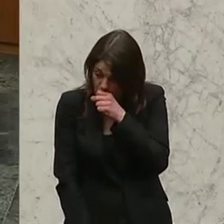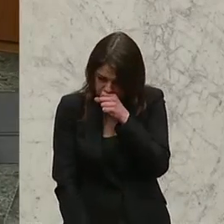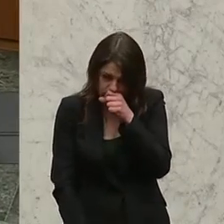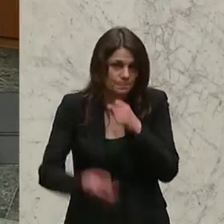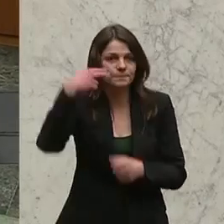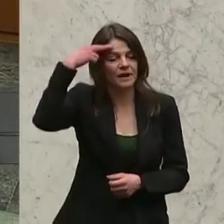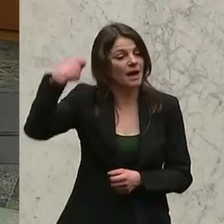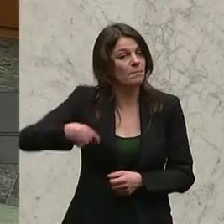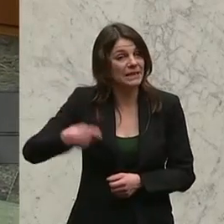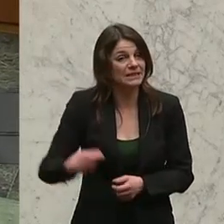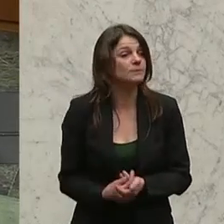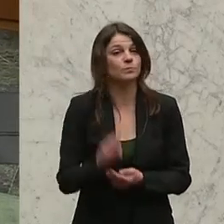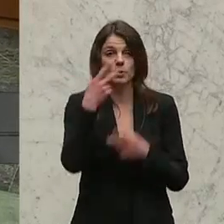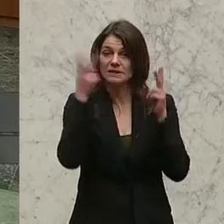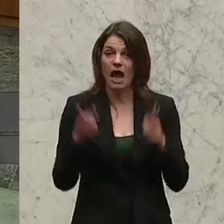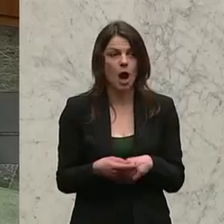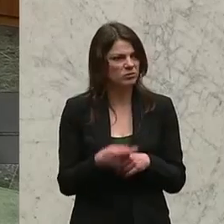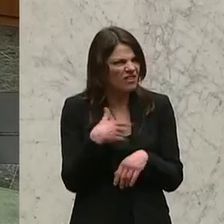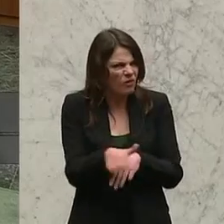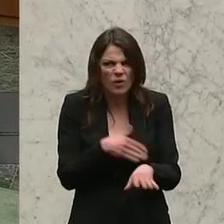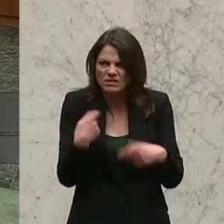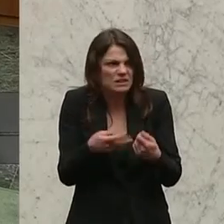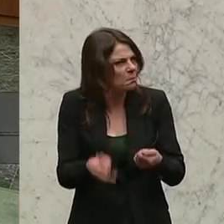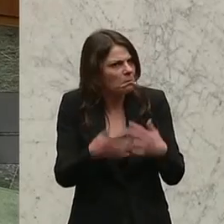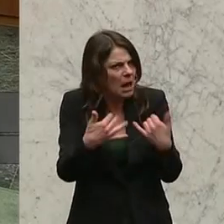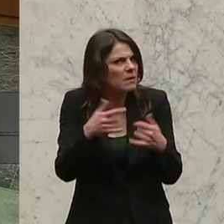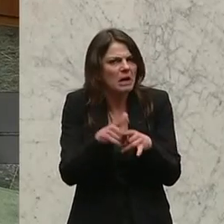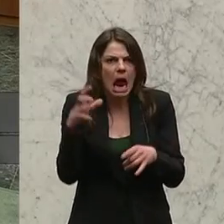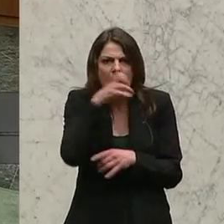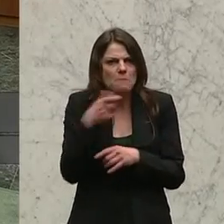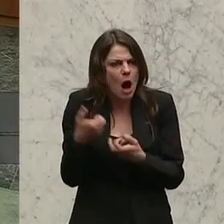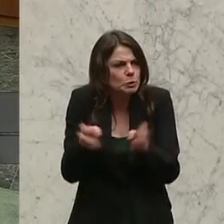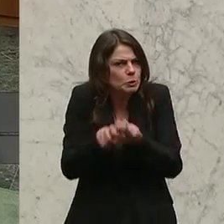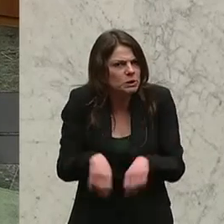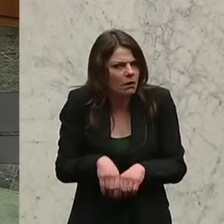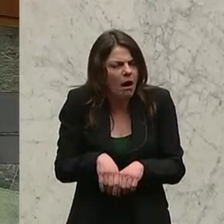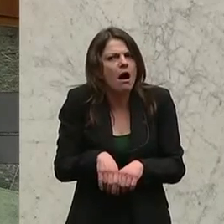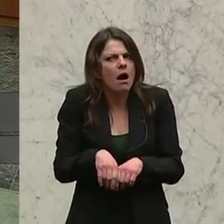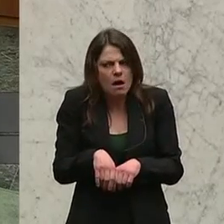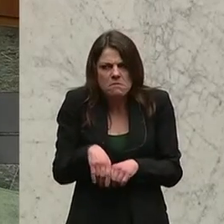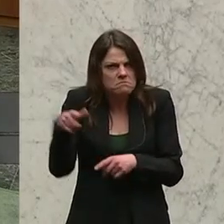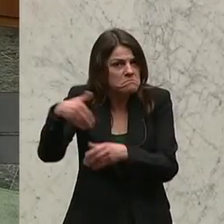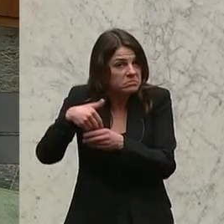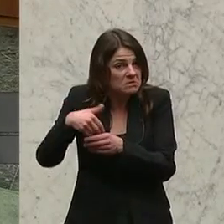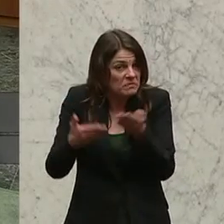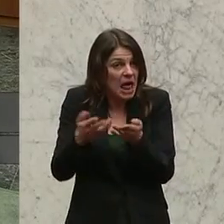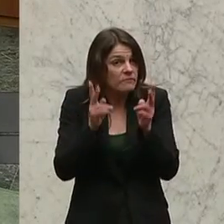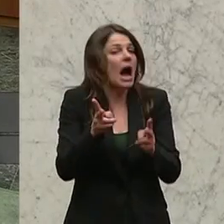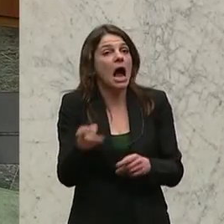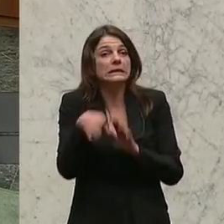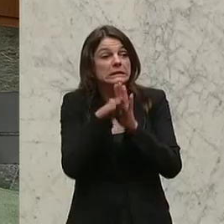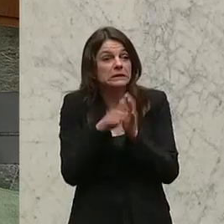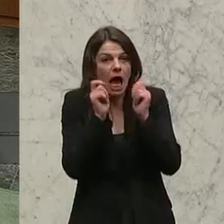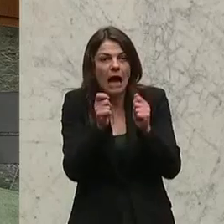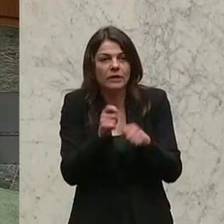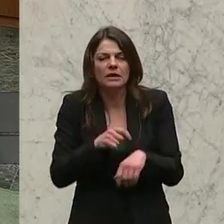Danke, Präsident. Also manchmal könnte man den Eindruck haben, es gibt Geheimausschüsse im Parlament. Das müssen die sein, wo ernsthaft bei Gesetzesanträgen